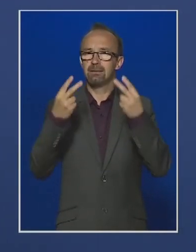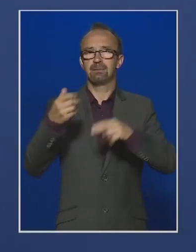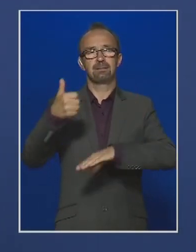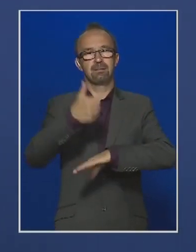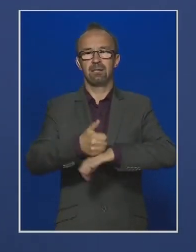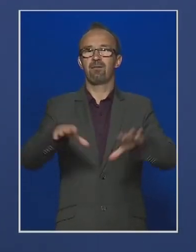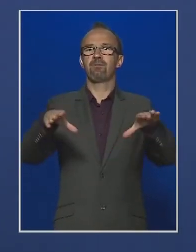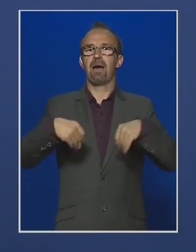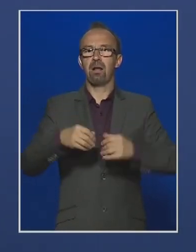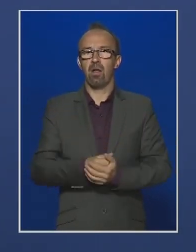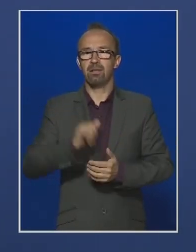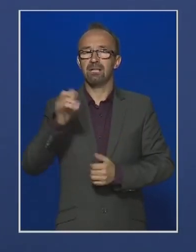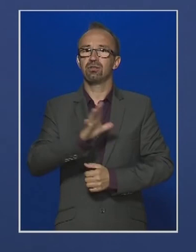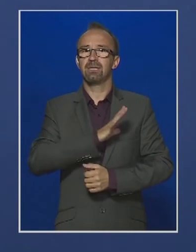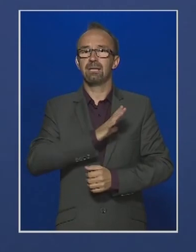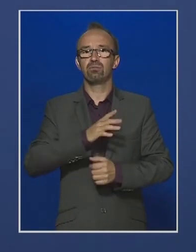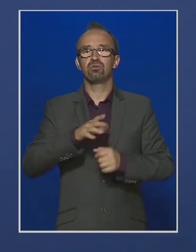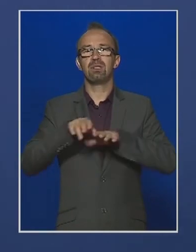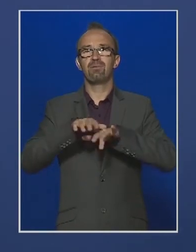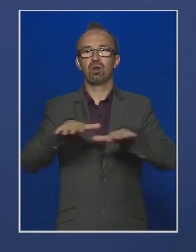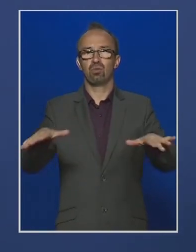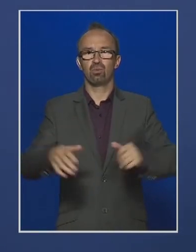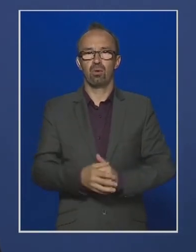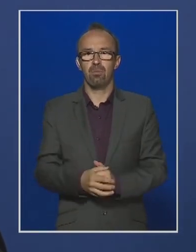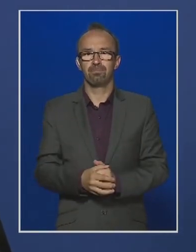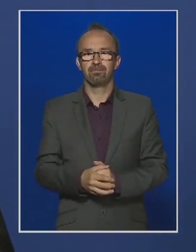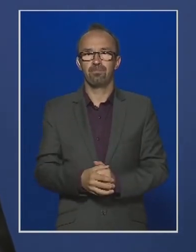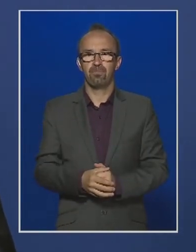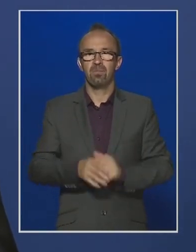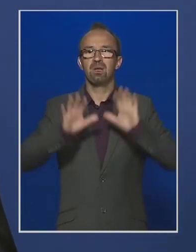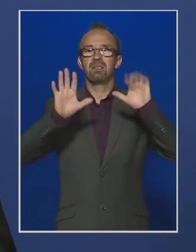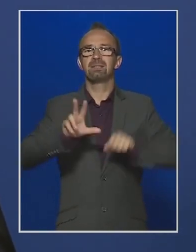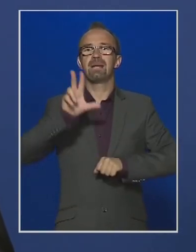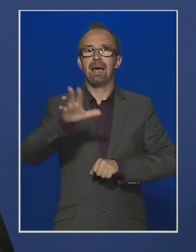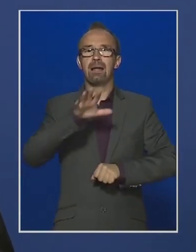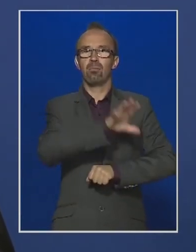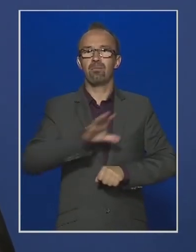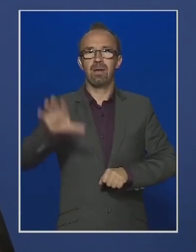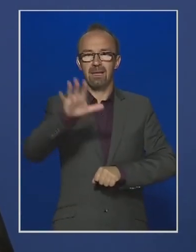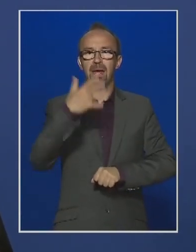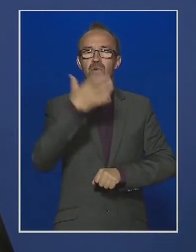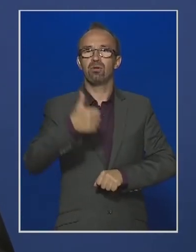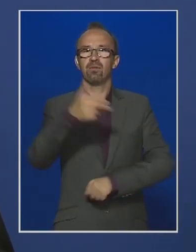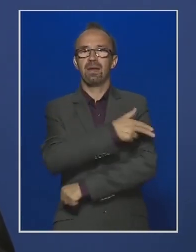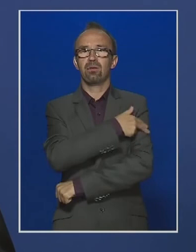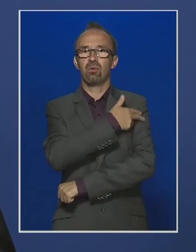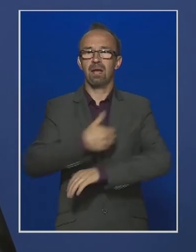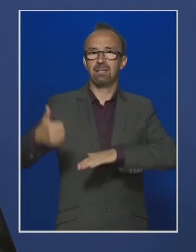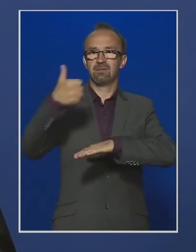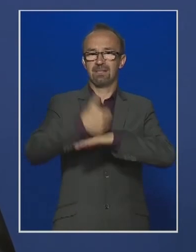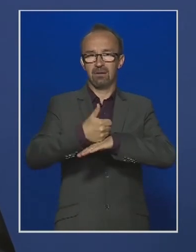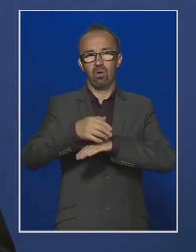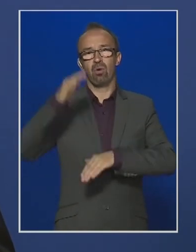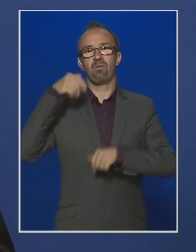vállalatokat és a kritikus infrastruktúrát. 13 megyében 51 kórház élén szolgálja